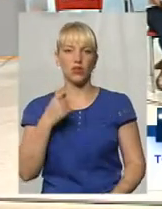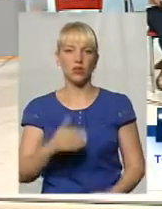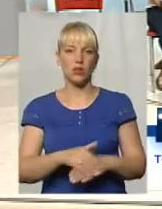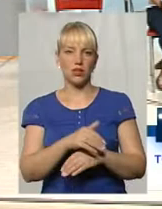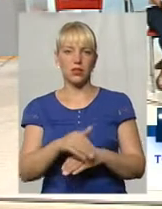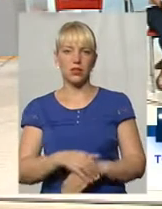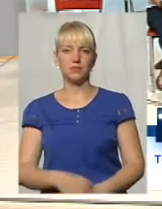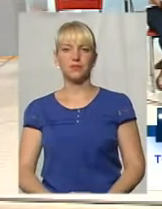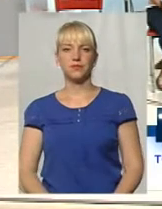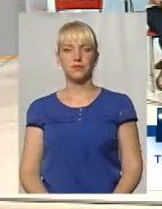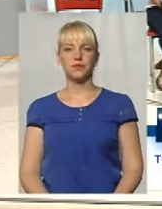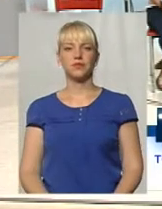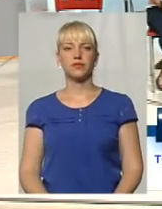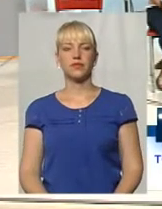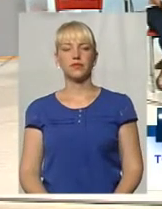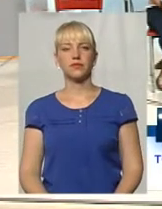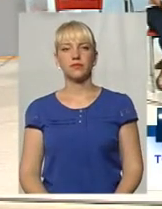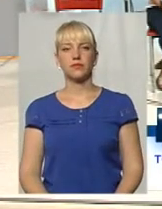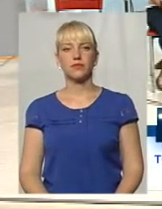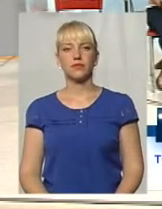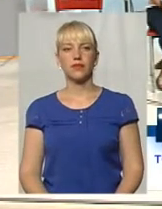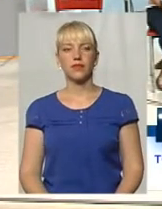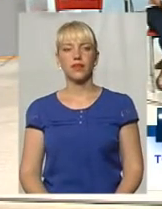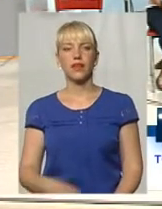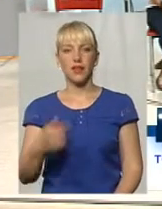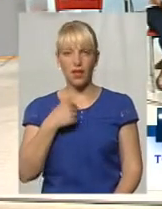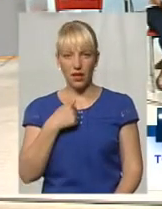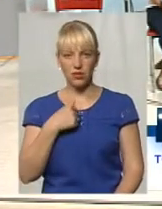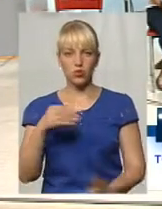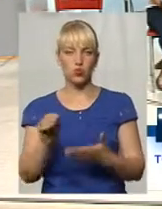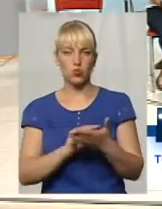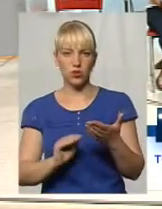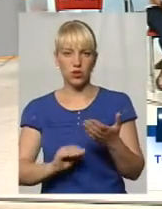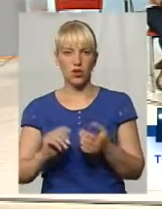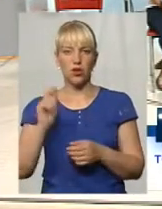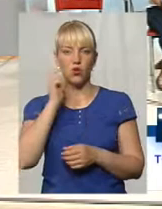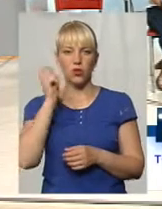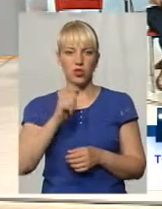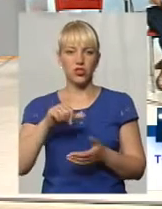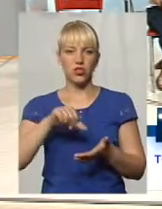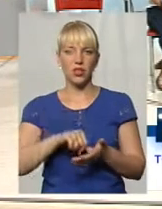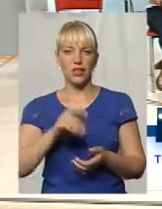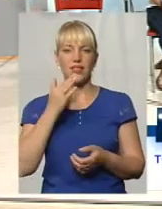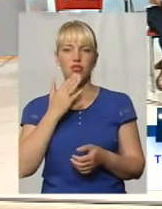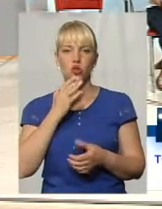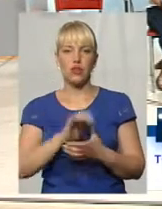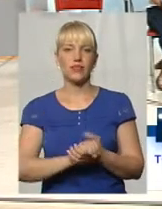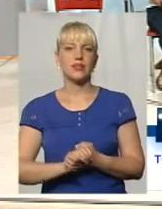говоріть, будь ласка. Алло, ви в ефірі. Я журналіст України, член національної спілки